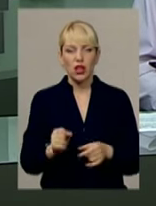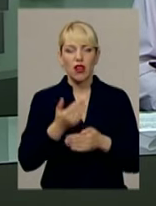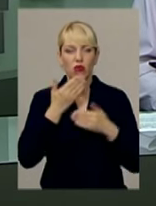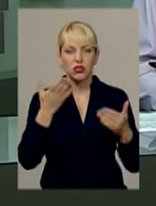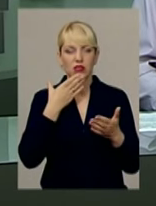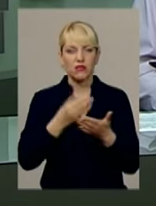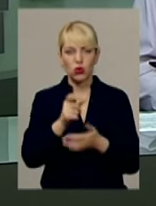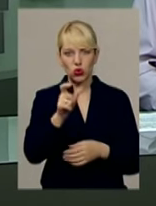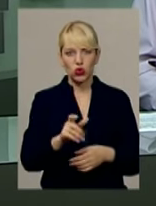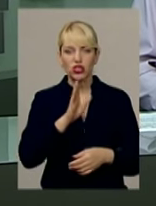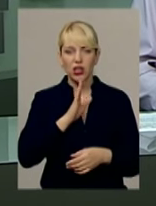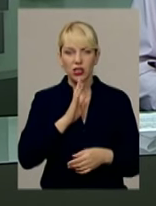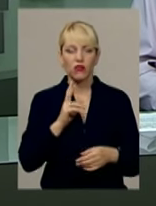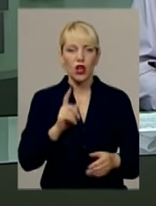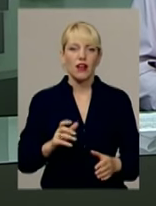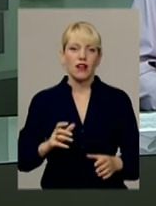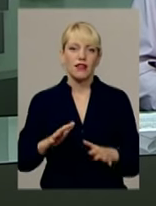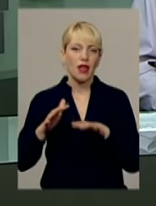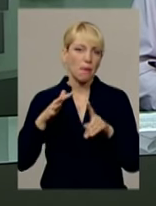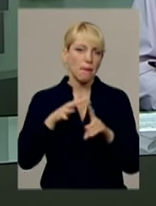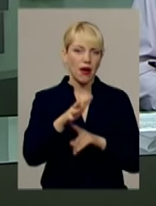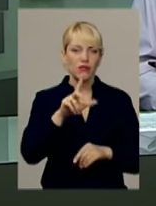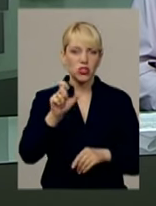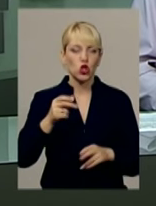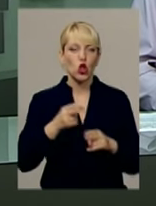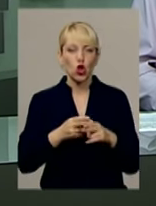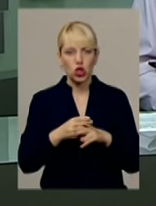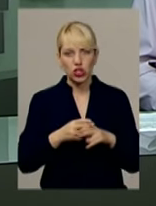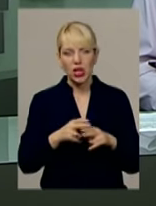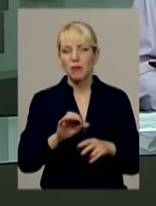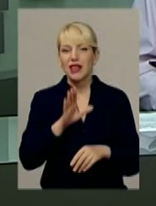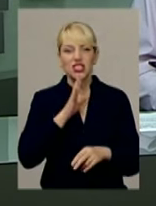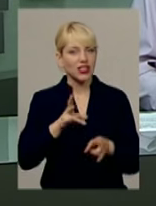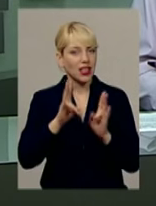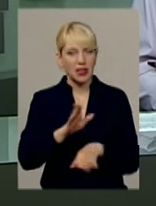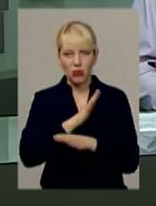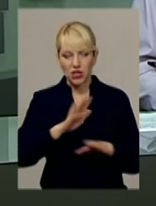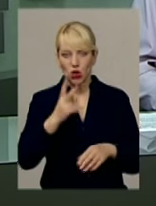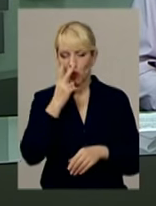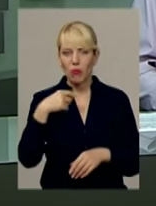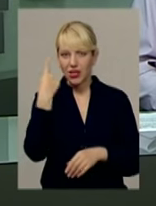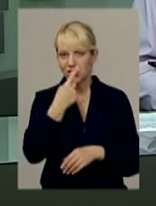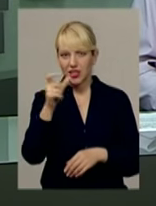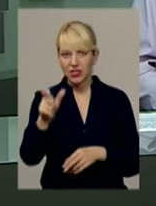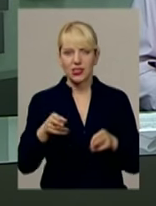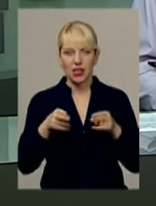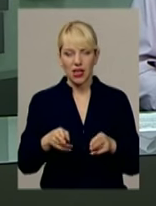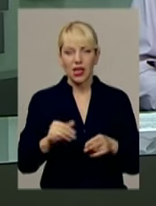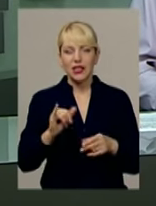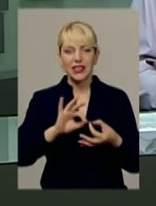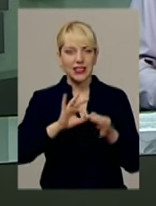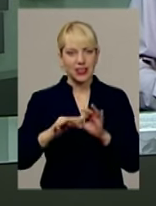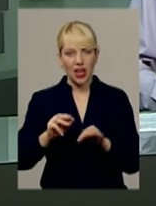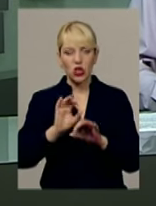злоумисник напав з ножем. На щастя, жінка не постраждала, але побачила обличчя нападника і детально описала його правоохоронцям.